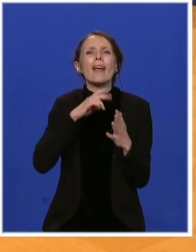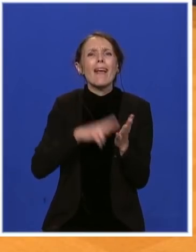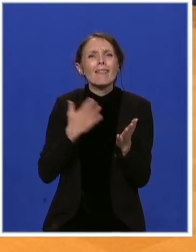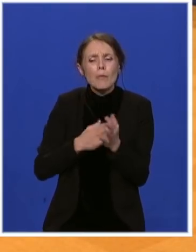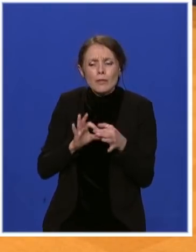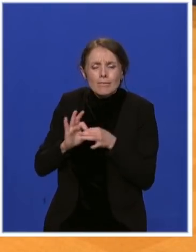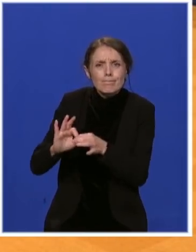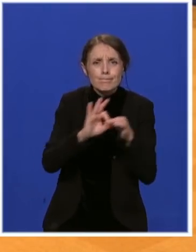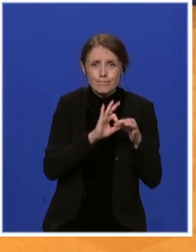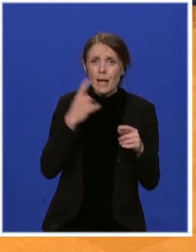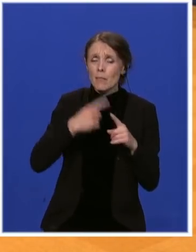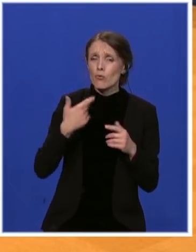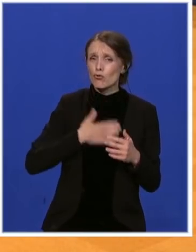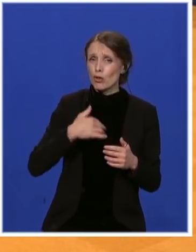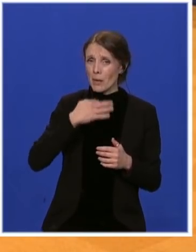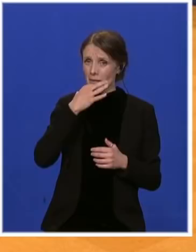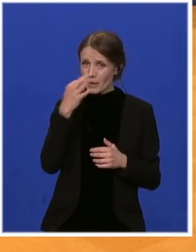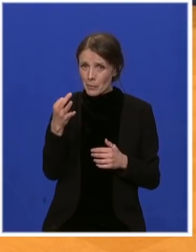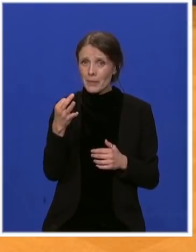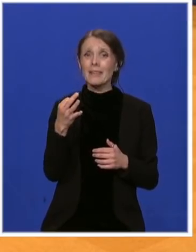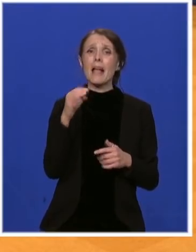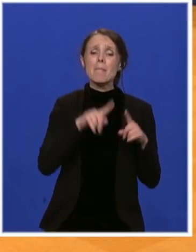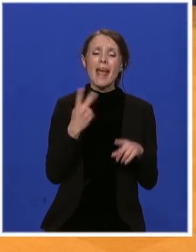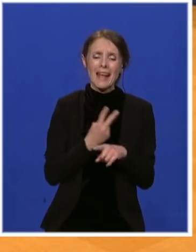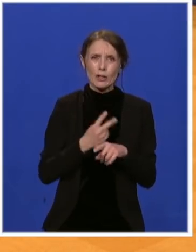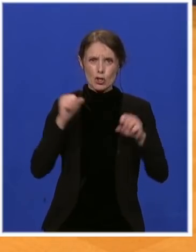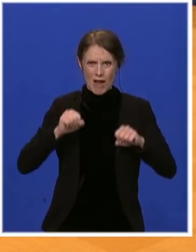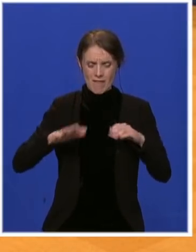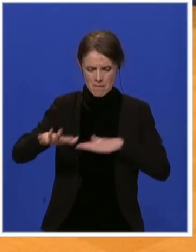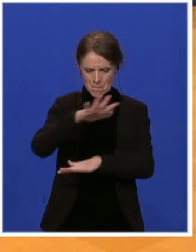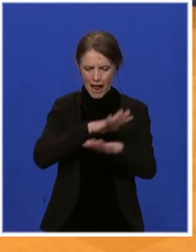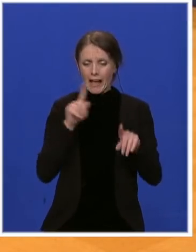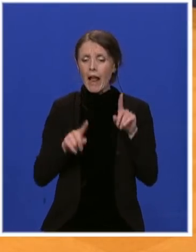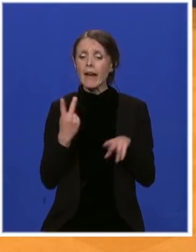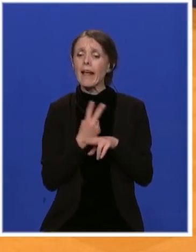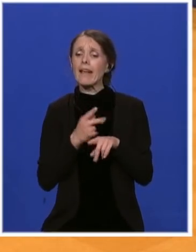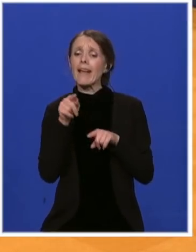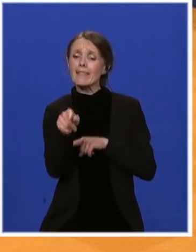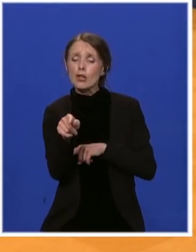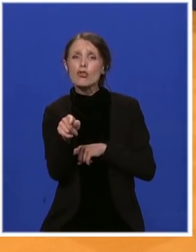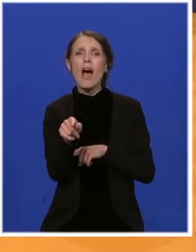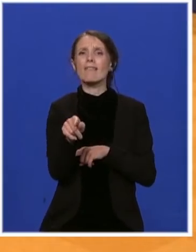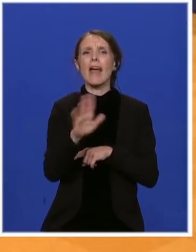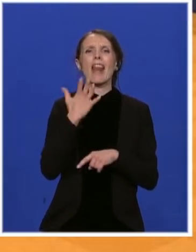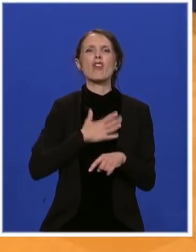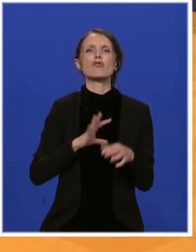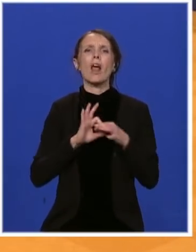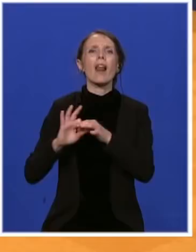žele da izbjegnu regionalni okvir pa možda i okvir u kom značajnu ulogu ima Srbija.